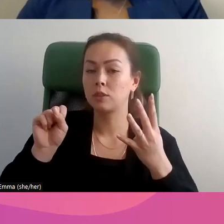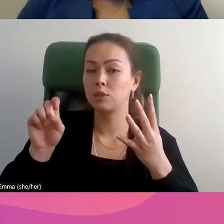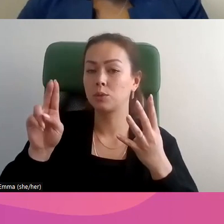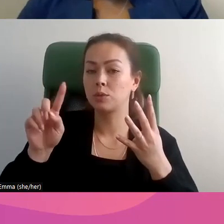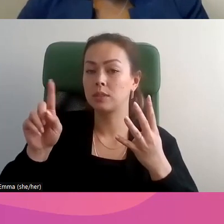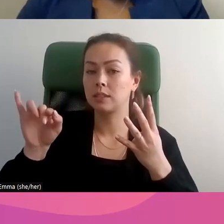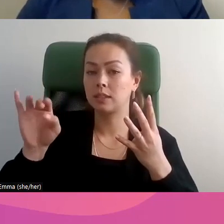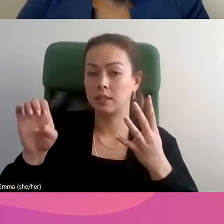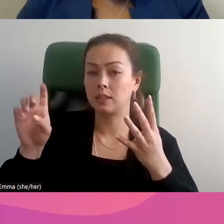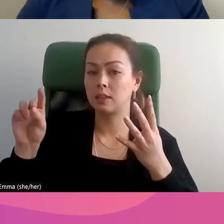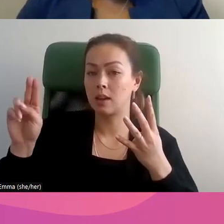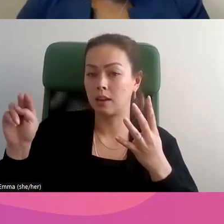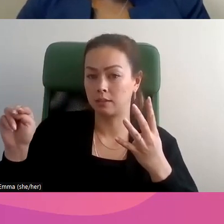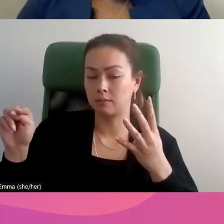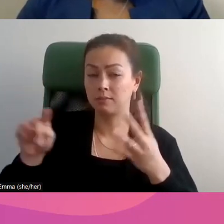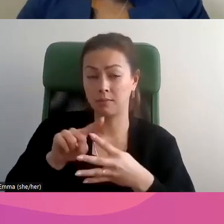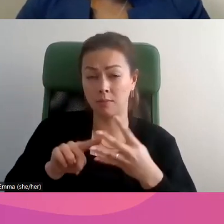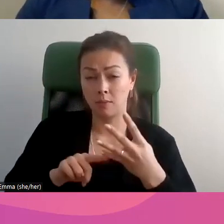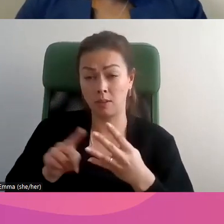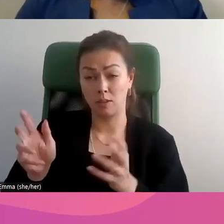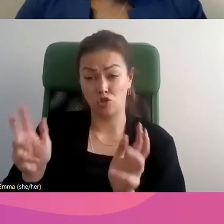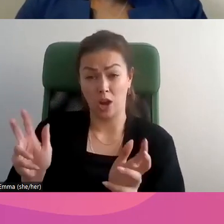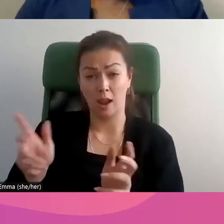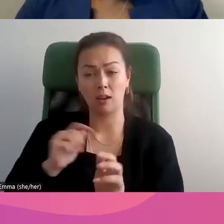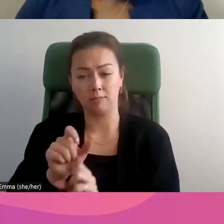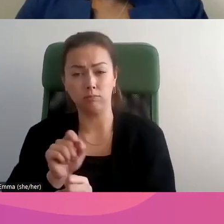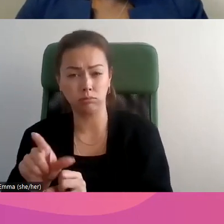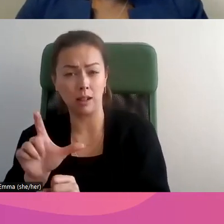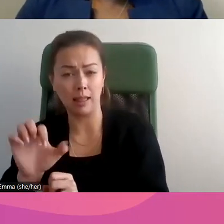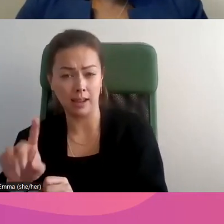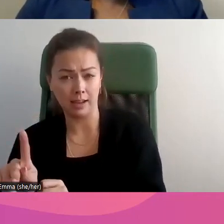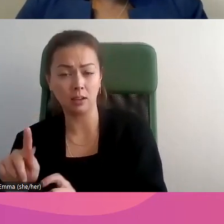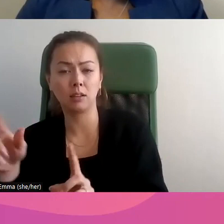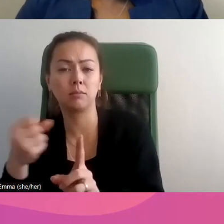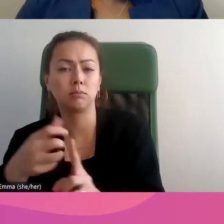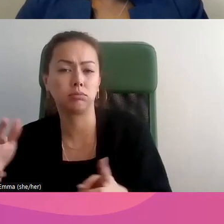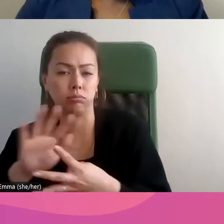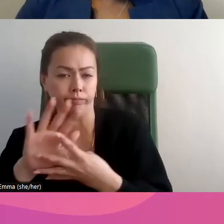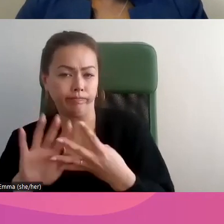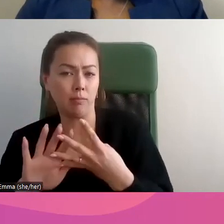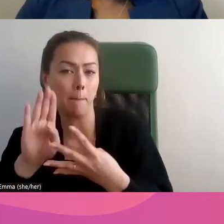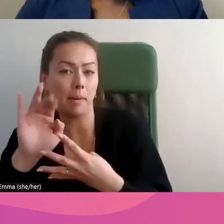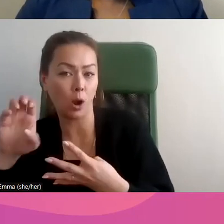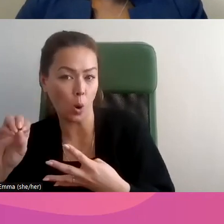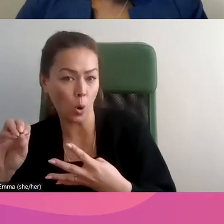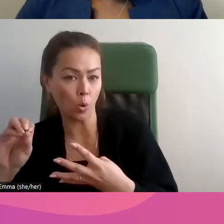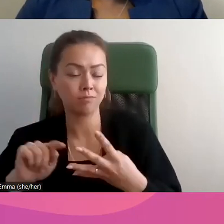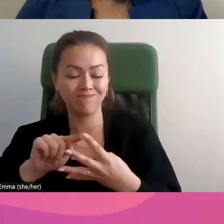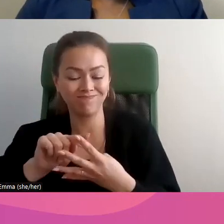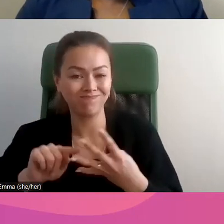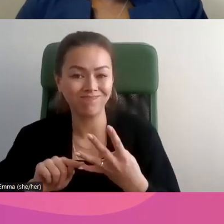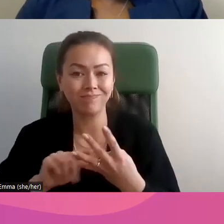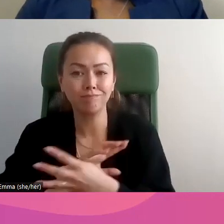dans le lien que nous partageons dans le clavardage. Ils participent tous au projet de recherche Digital Informed Youth